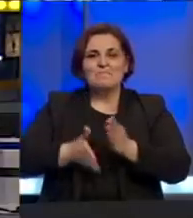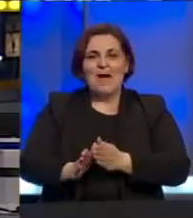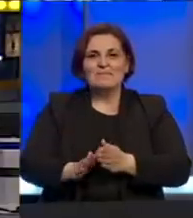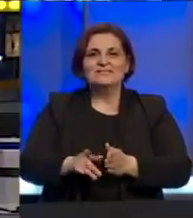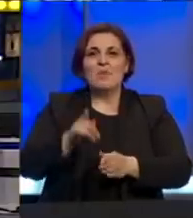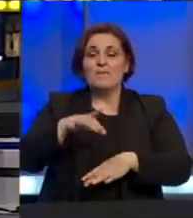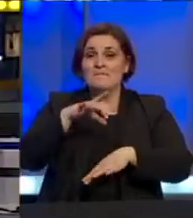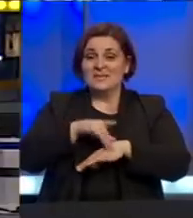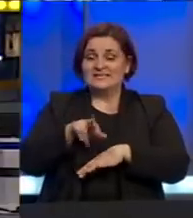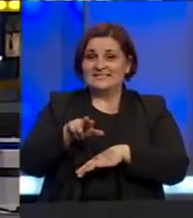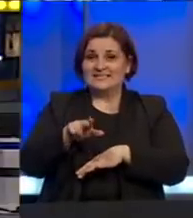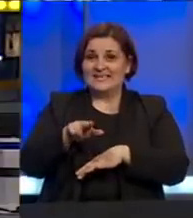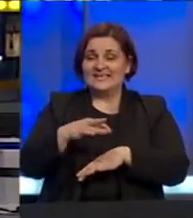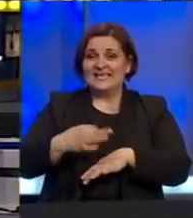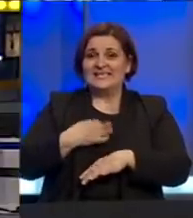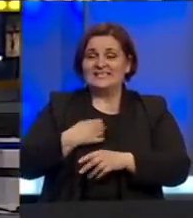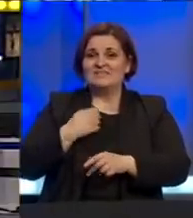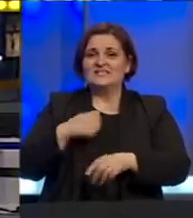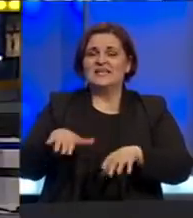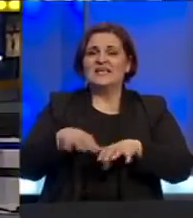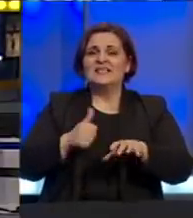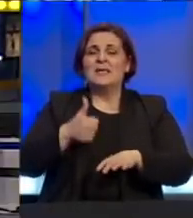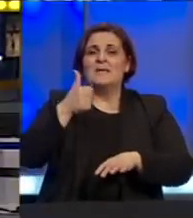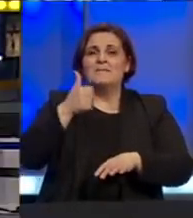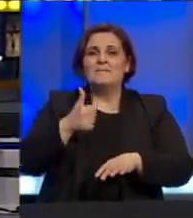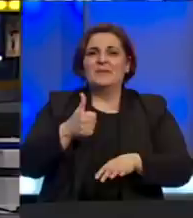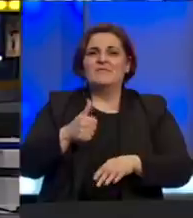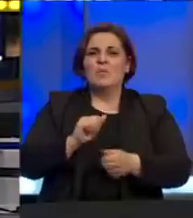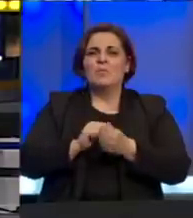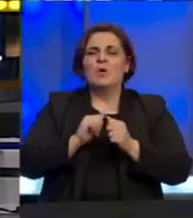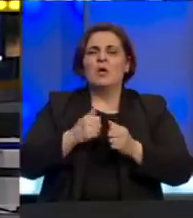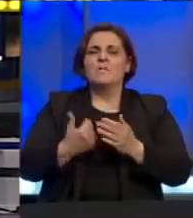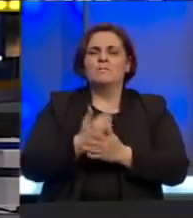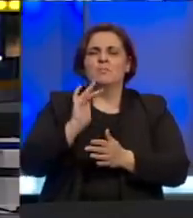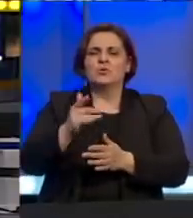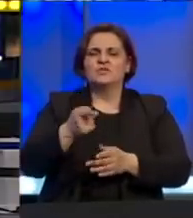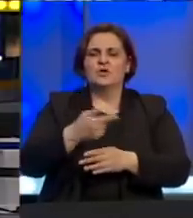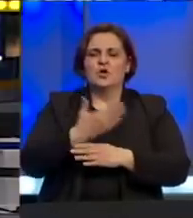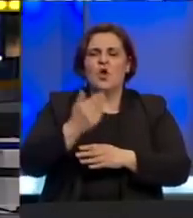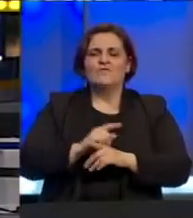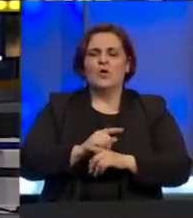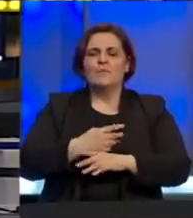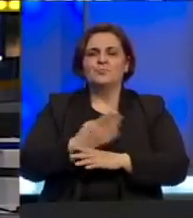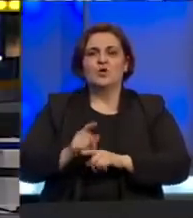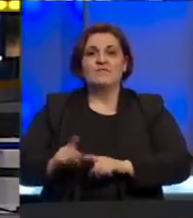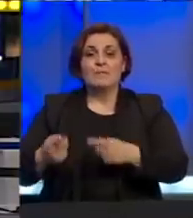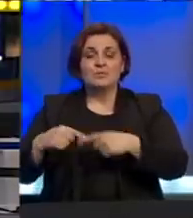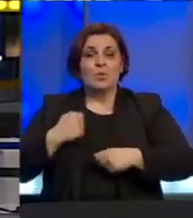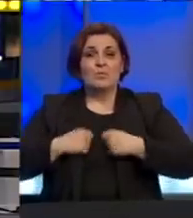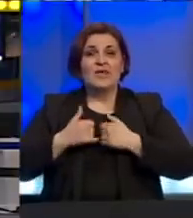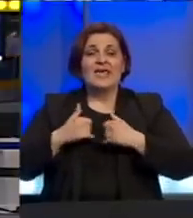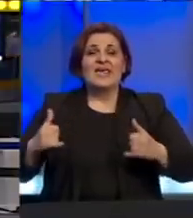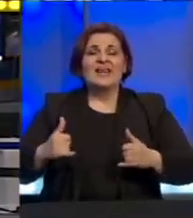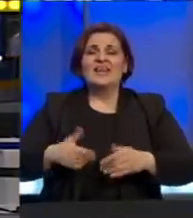Upravo su medicinske sestre i zdravstveni djelatnici prvi na crti borbi protiv novog koronavirusa, posebice u Banja Luci, gradu